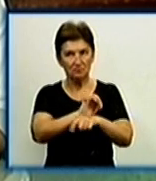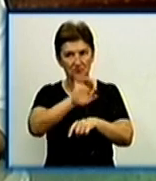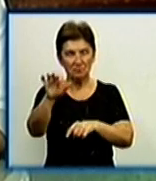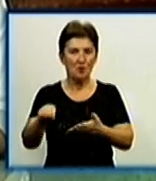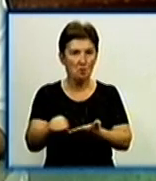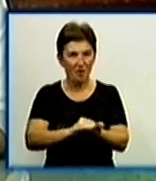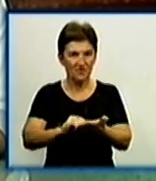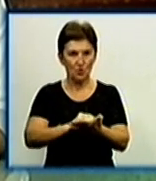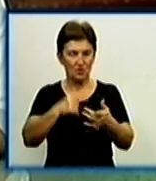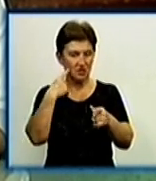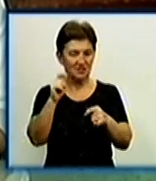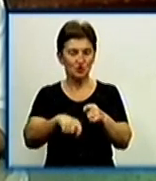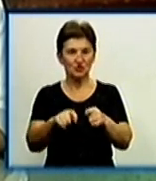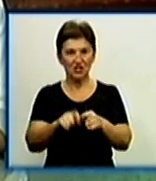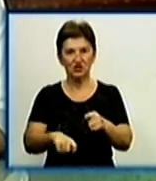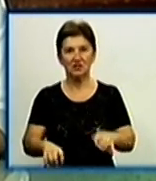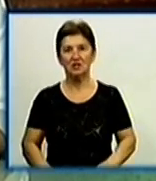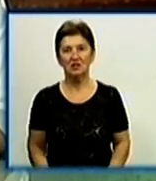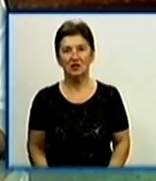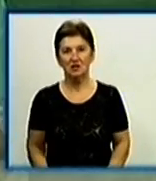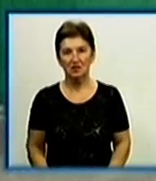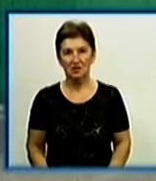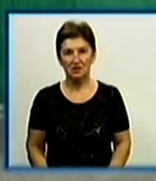дослідження. Детали цієї історії – дивіться в сюжеті.